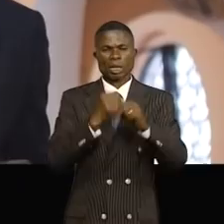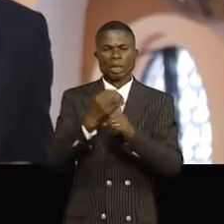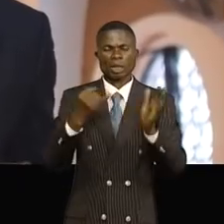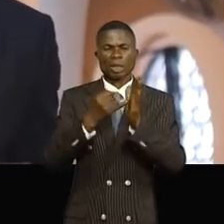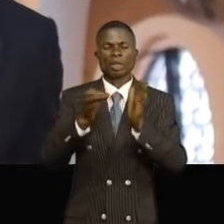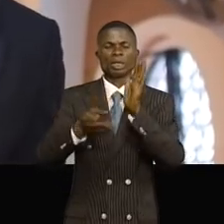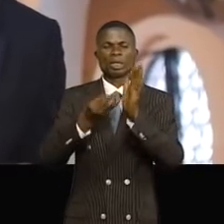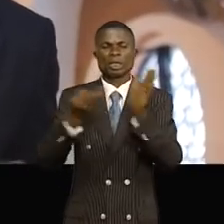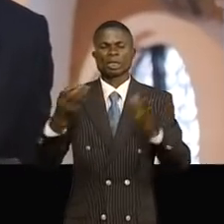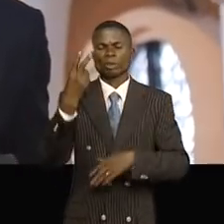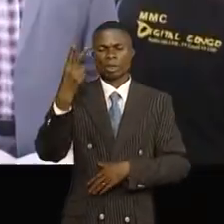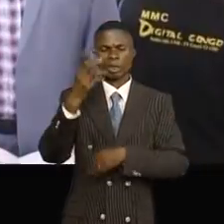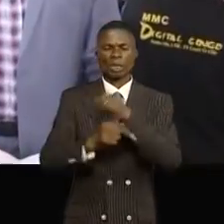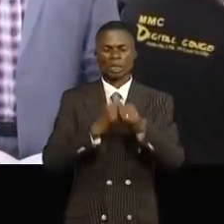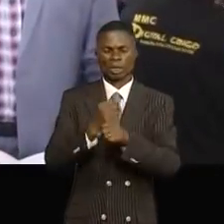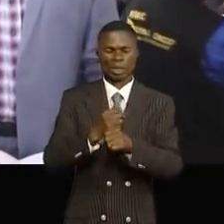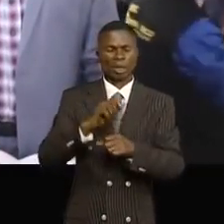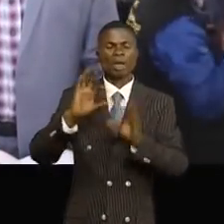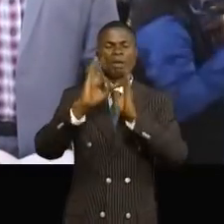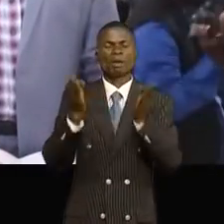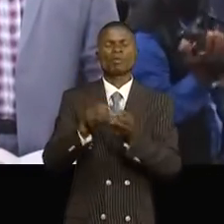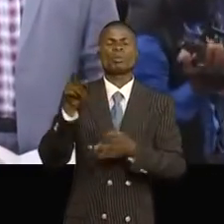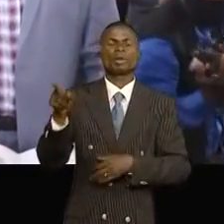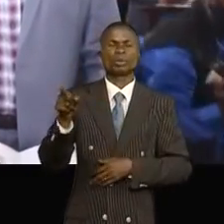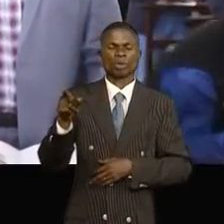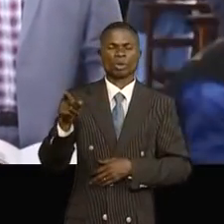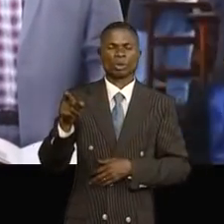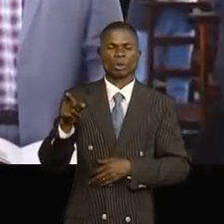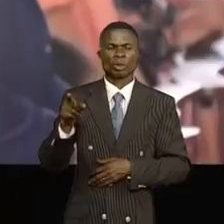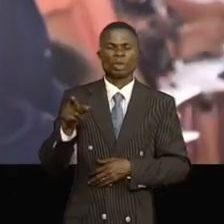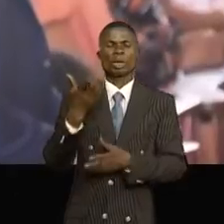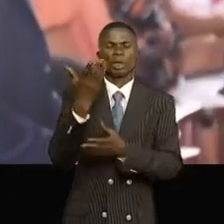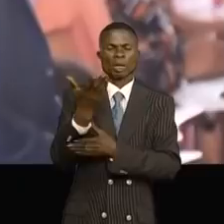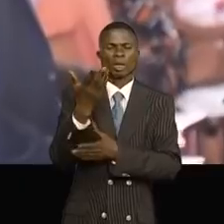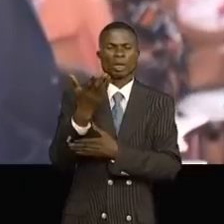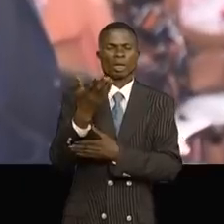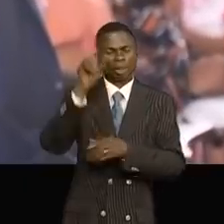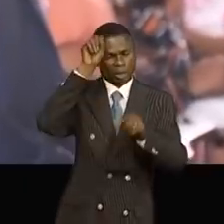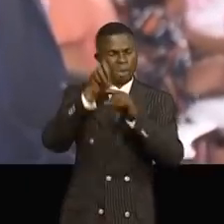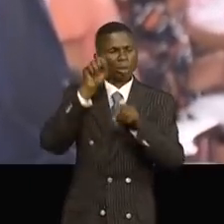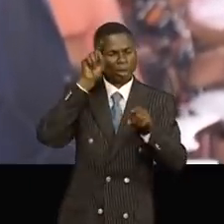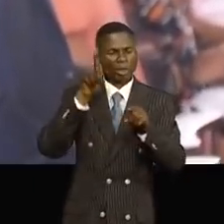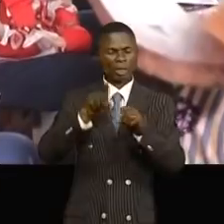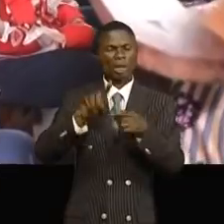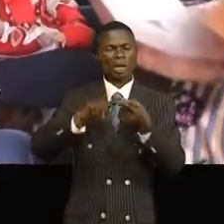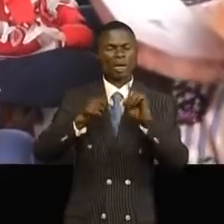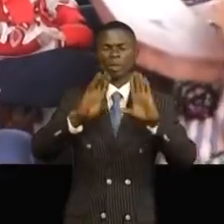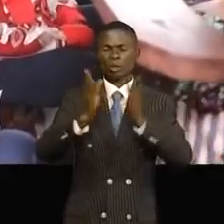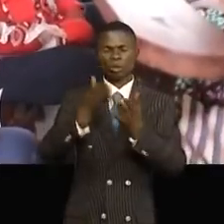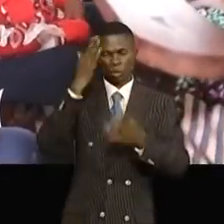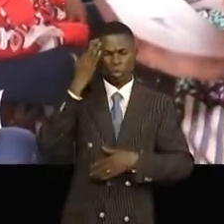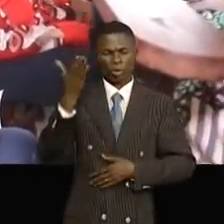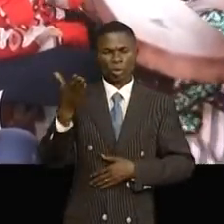72 ans. En sa mémoire, la famille biologique a convié les frères, amis et connaissances,